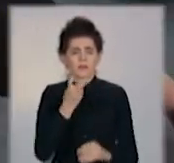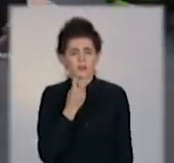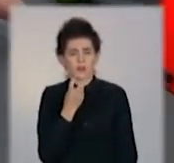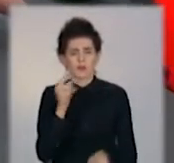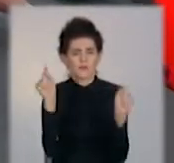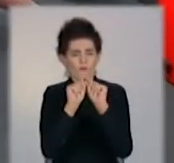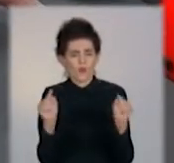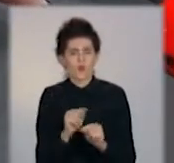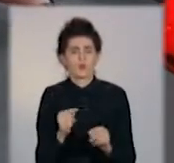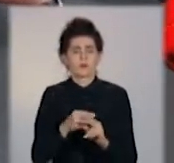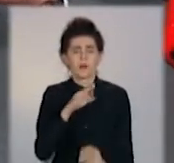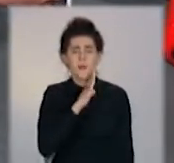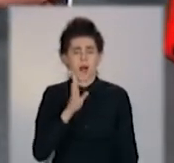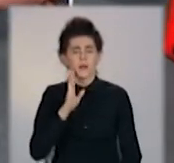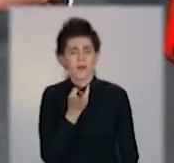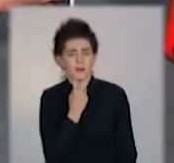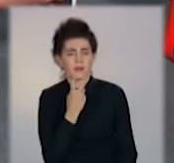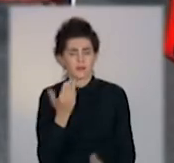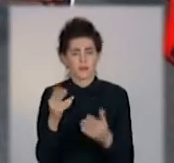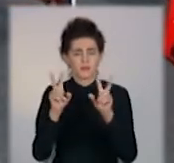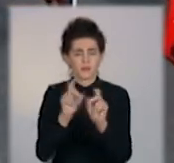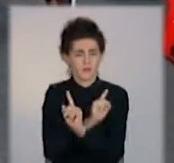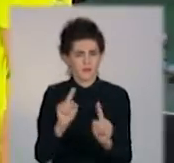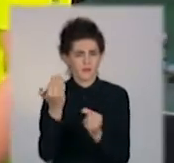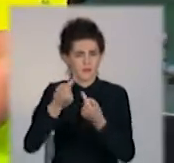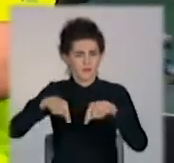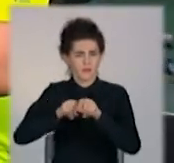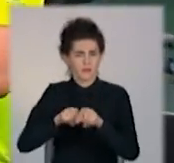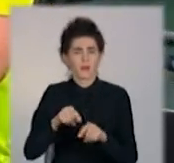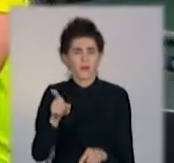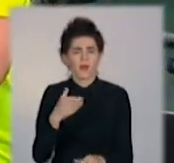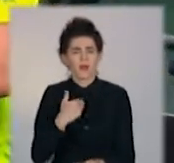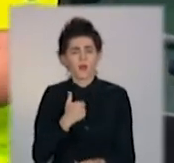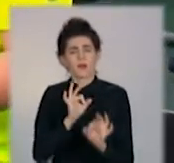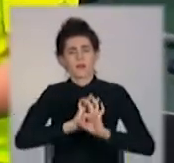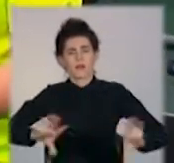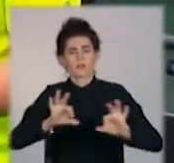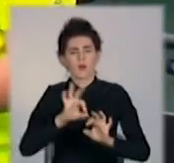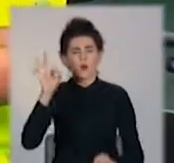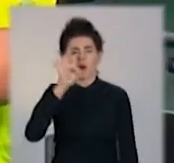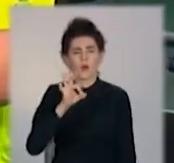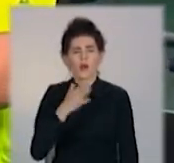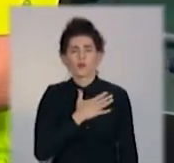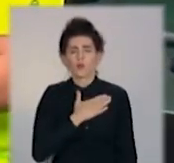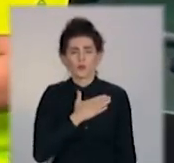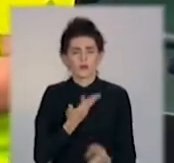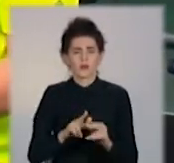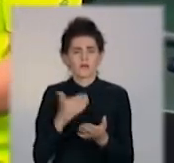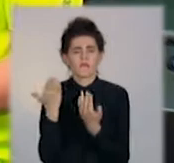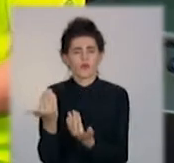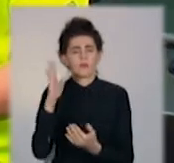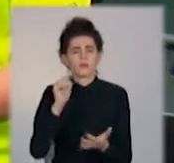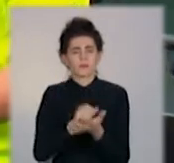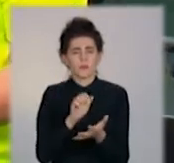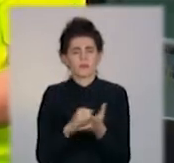Гохотала» шоу Євген Янович та Олег Маслюк. Сьогоднішній випуск присвячений найулюбленішим вправам Олега Маслюка –